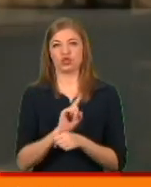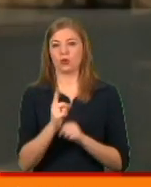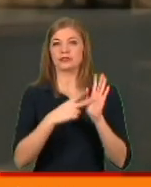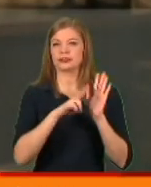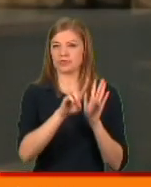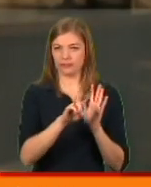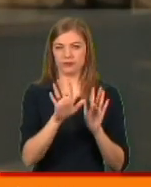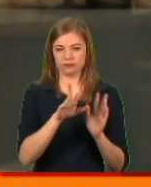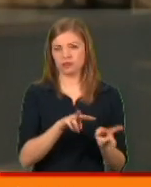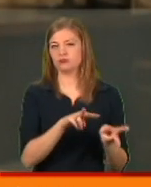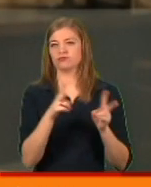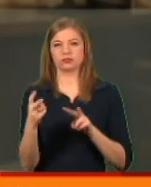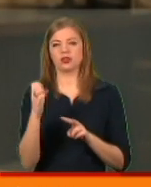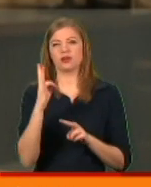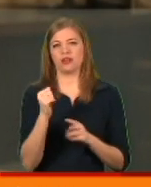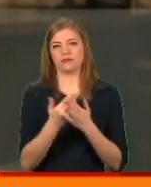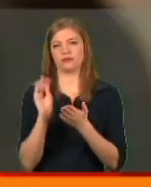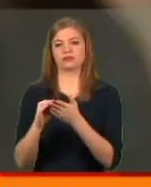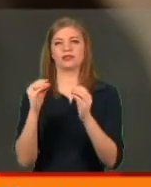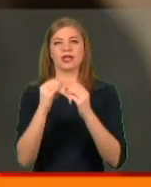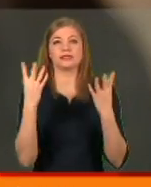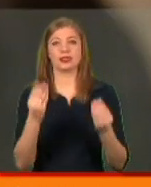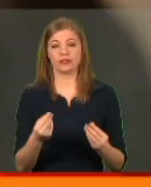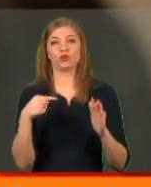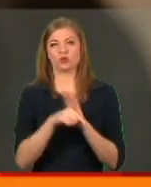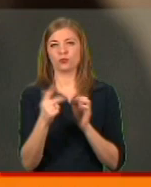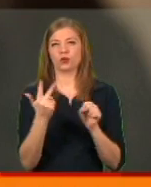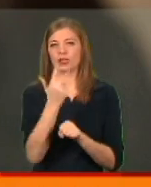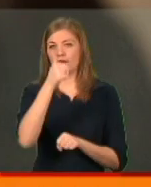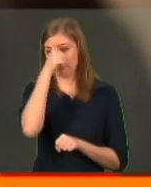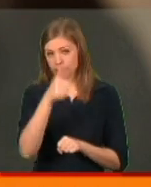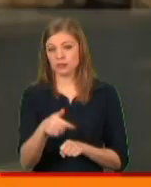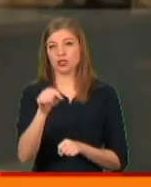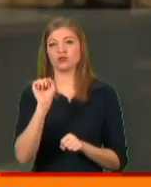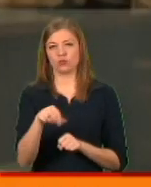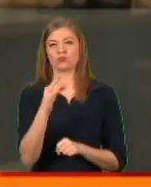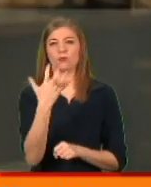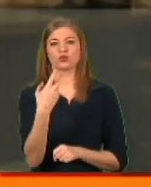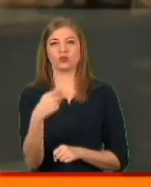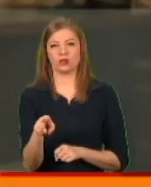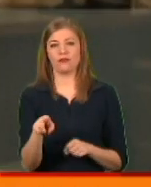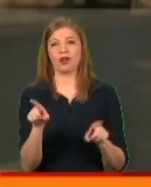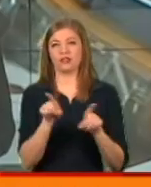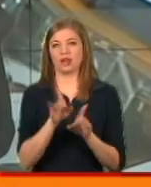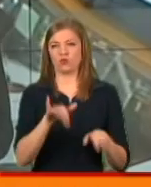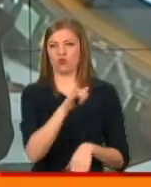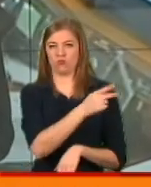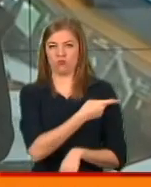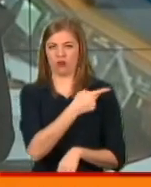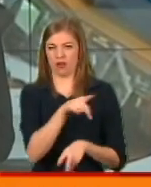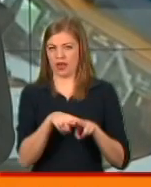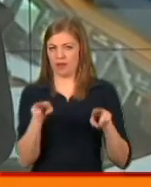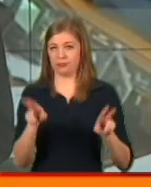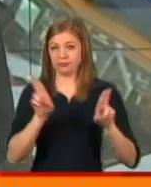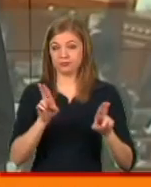72 години, не 72 години, а поставити 10 днів. Тобто три рази в місяць можна по 500 євро. Приблизна норма така є в поляків. Однак